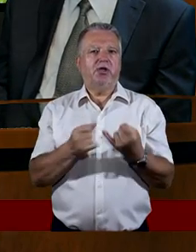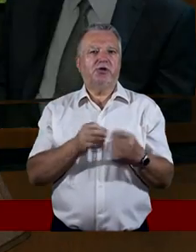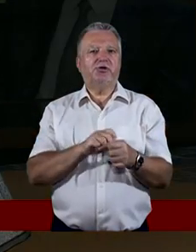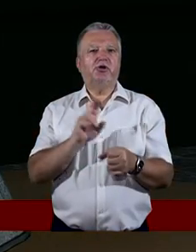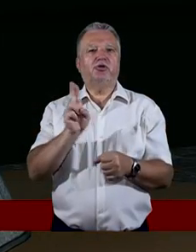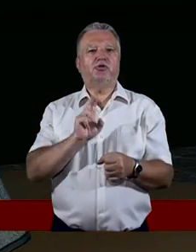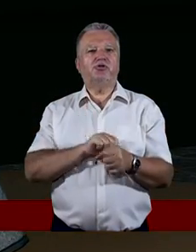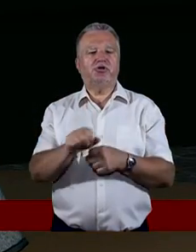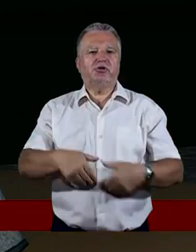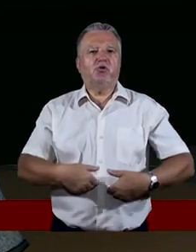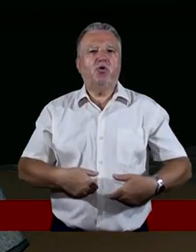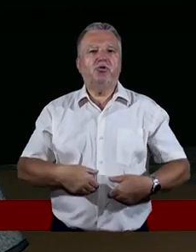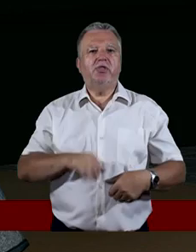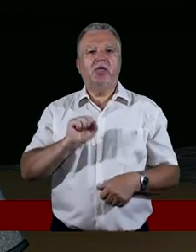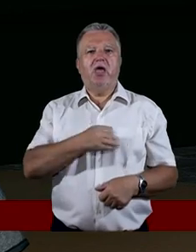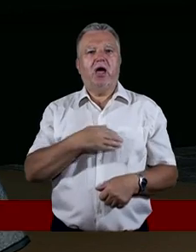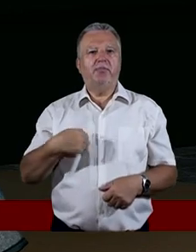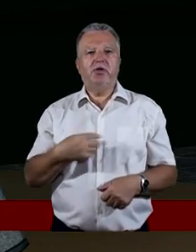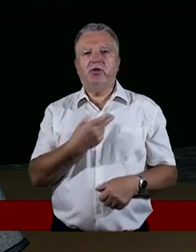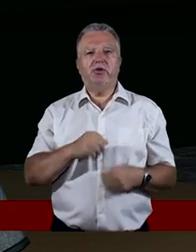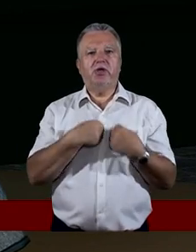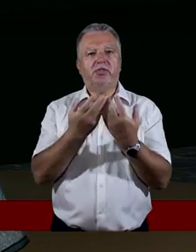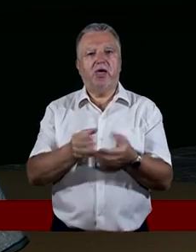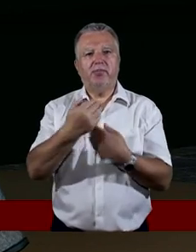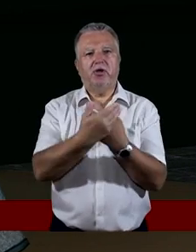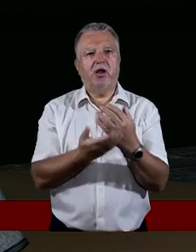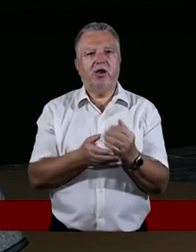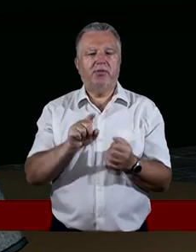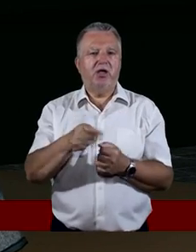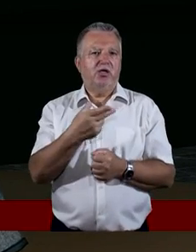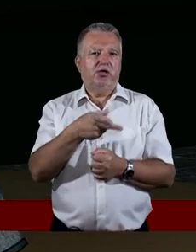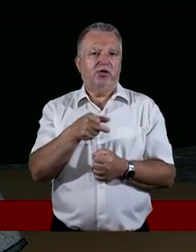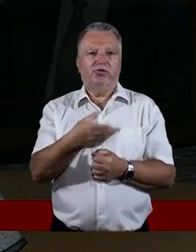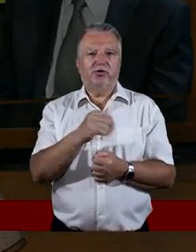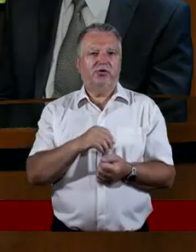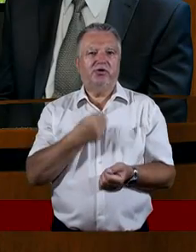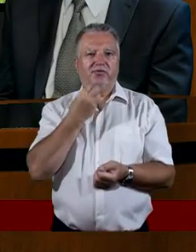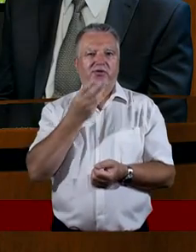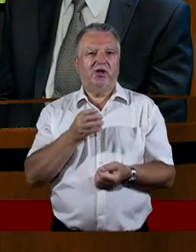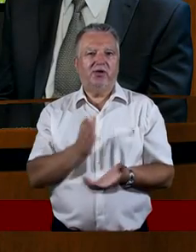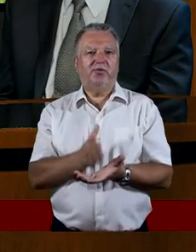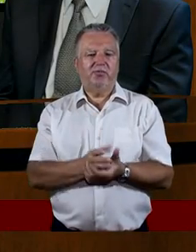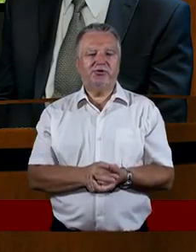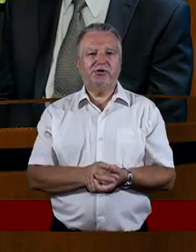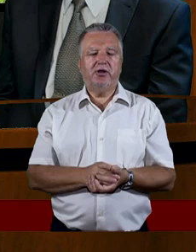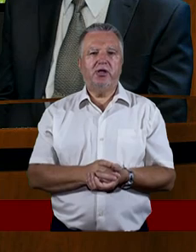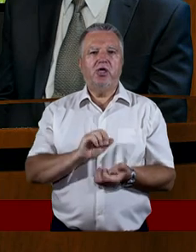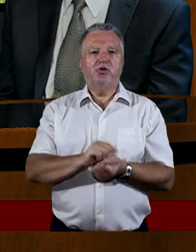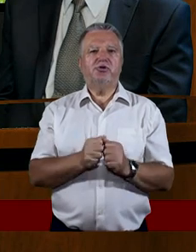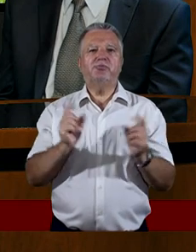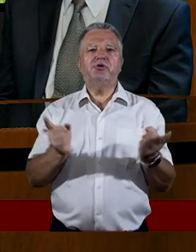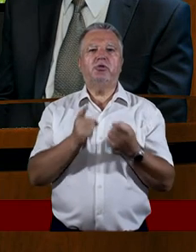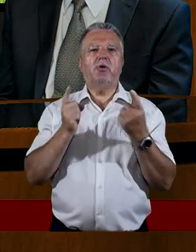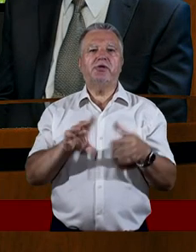opowiadać o Chrystusie, a nie damy mu chleba, to chyba też niewiele zdziałamy. Są w życiu sytuacje, w których